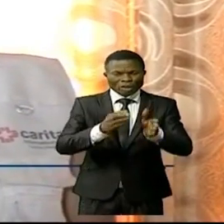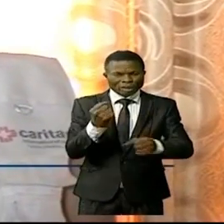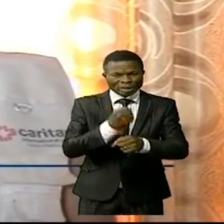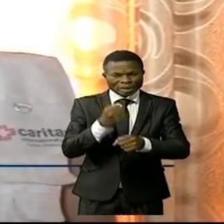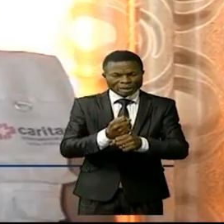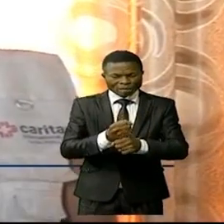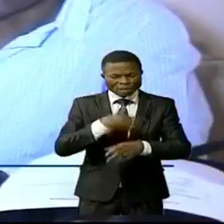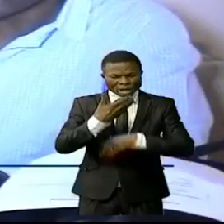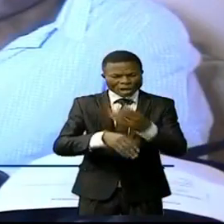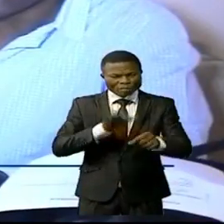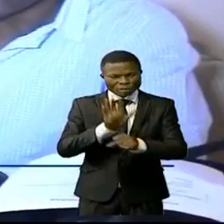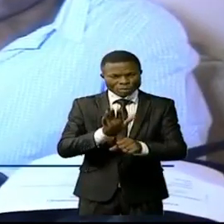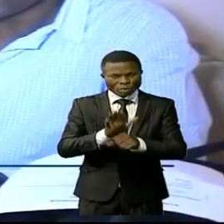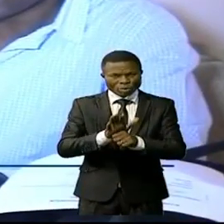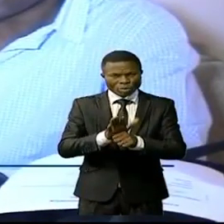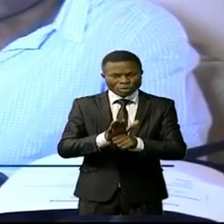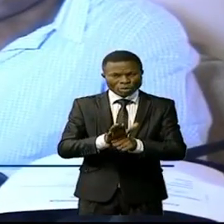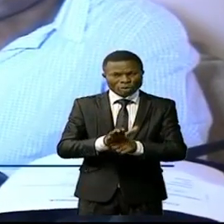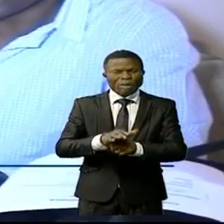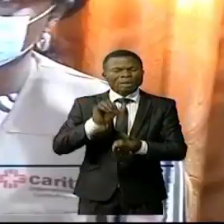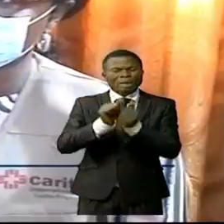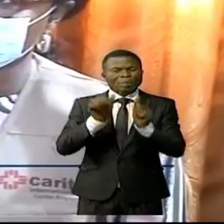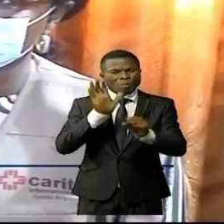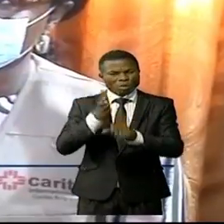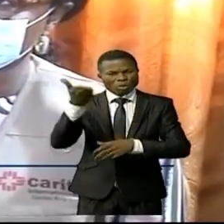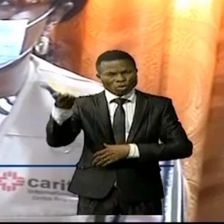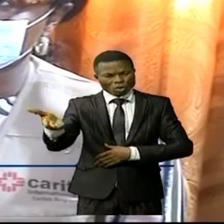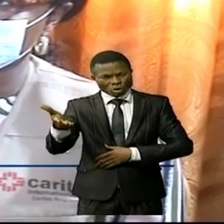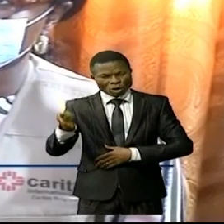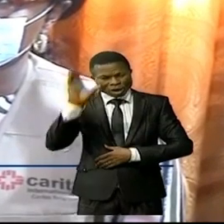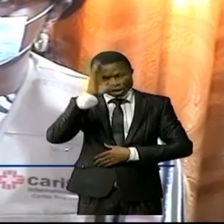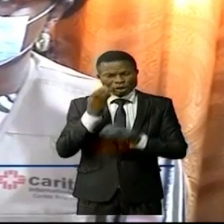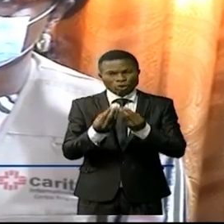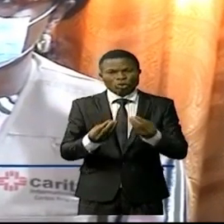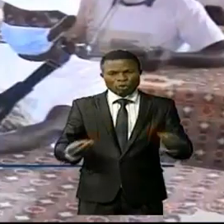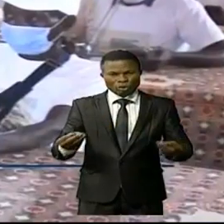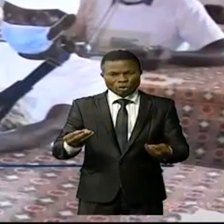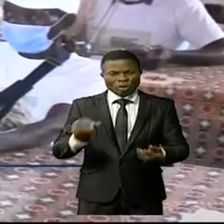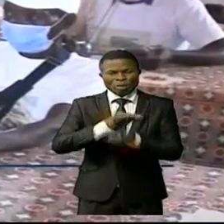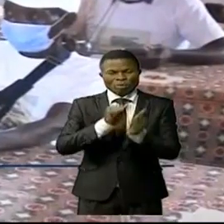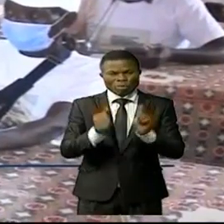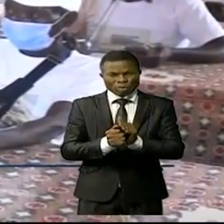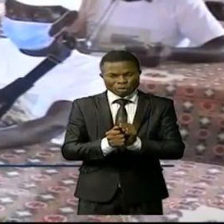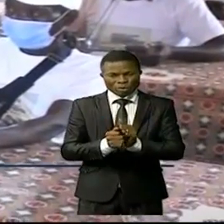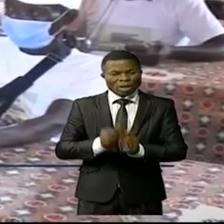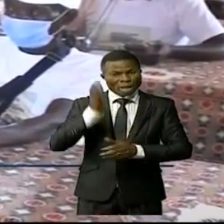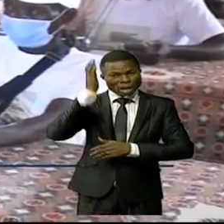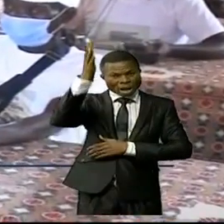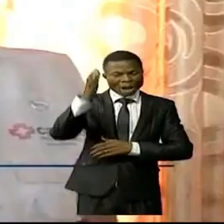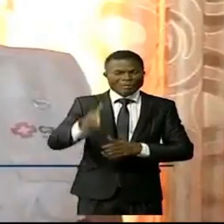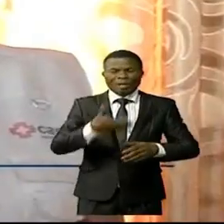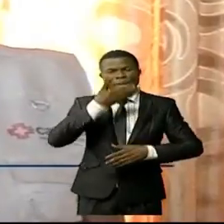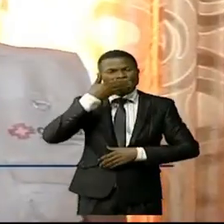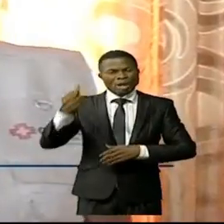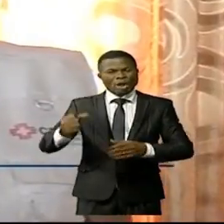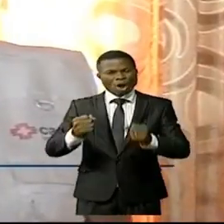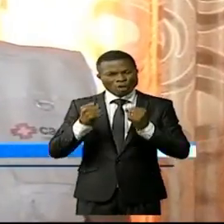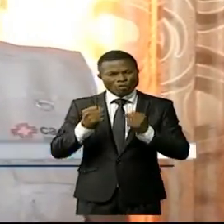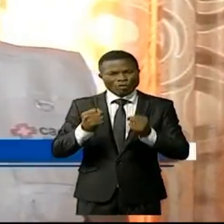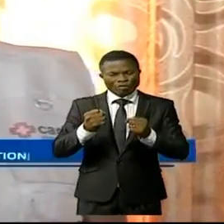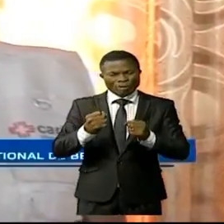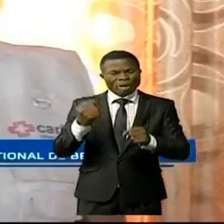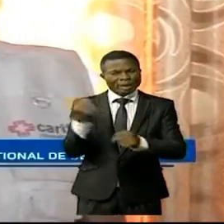parcourir où les nombreux défis à relever pour assurer un avenir durable à ces